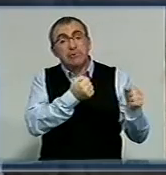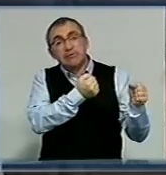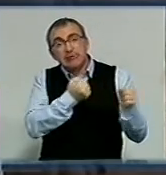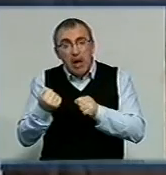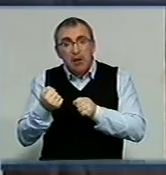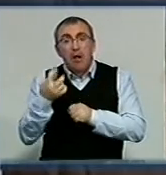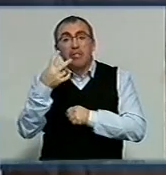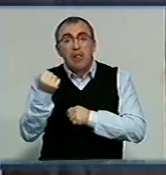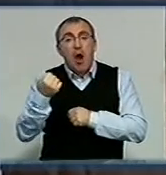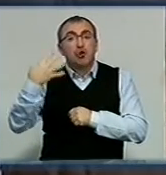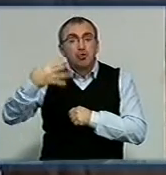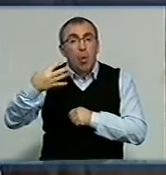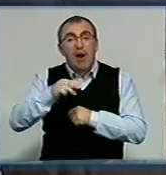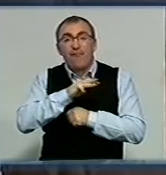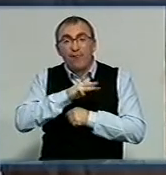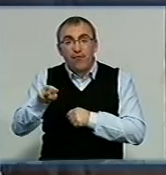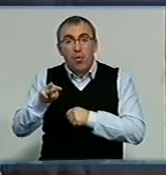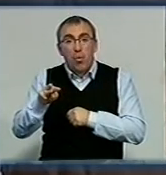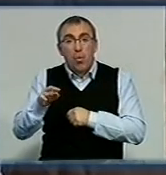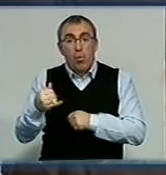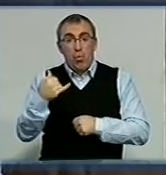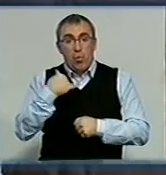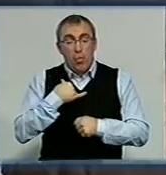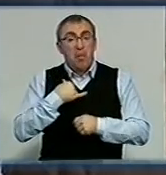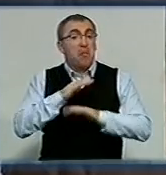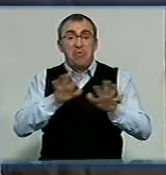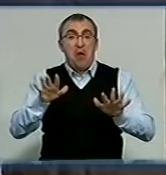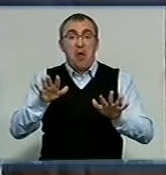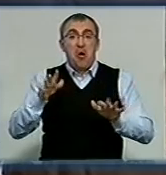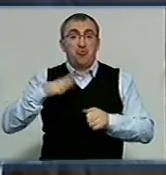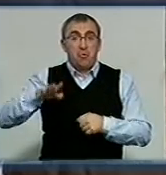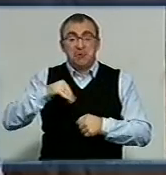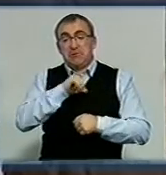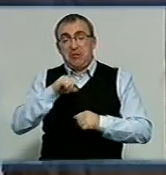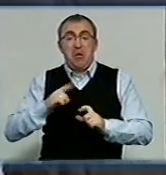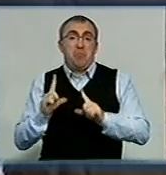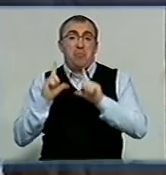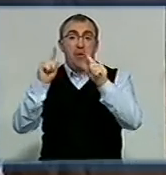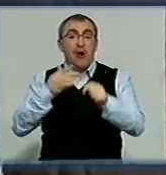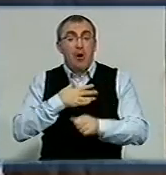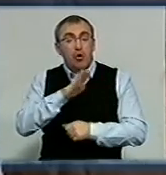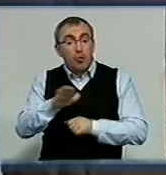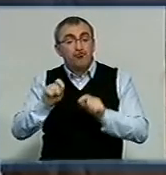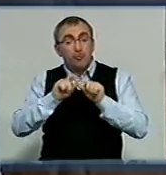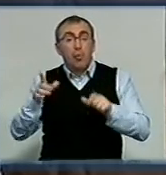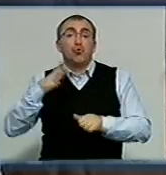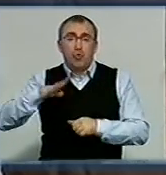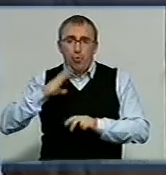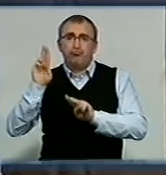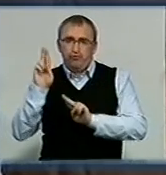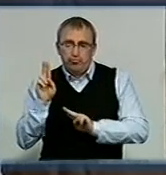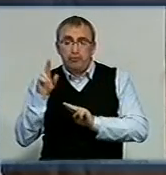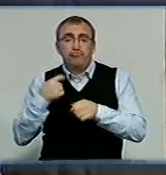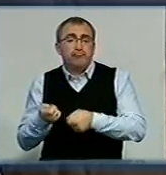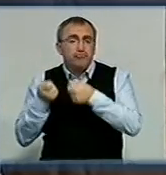40 хвилин. Вони не дочекалися, поїхали самостійно. Наші дітки нашої школи дочекалися, ми їх завезли